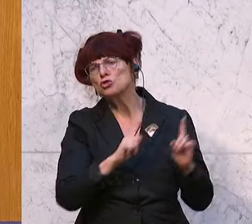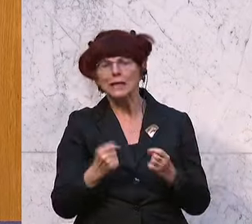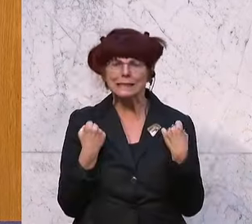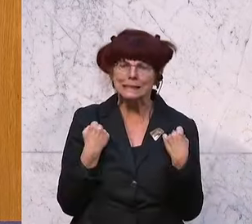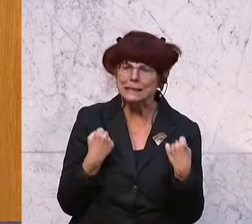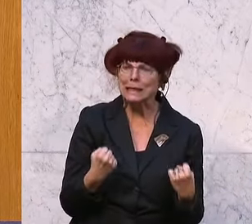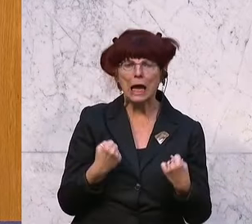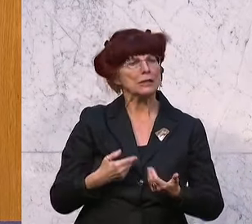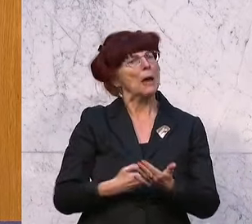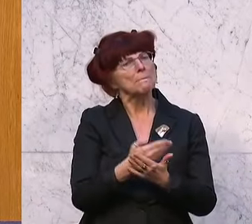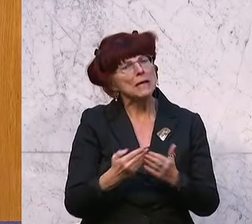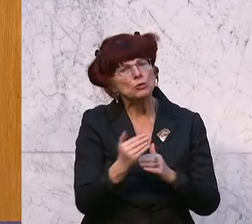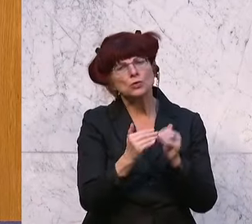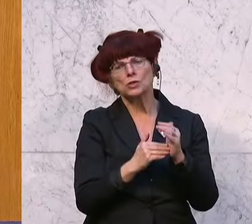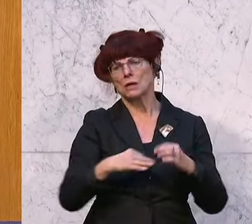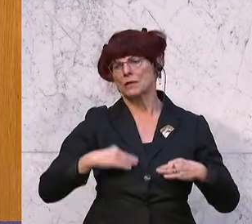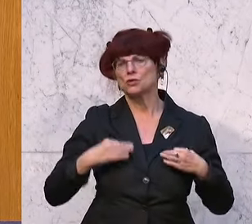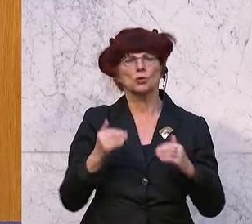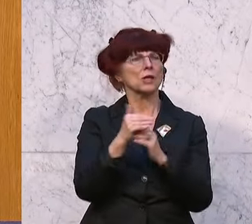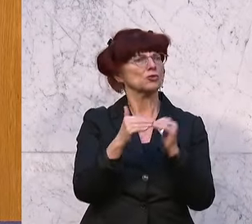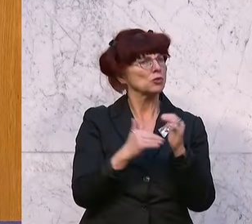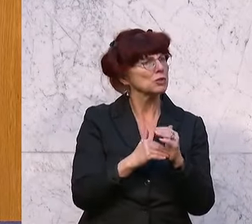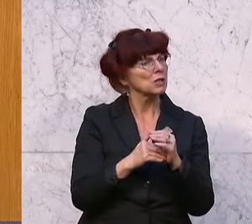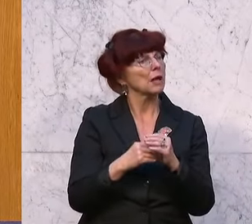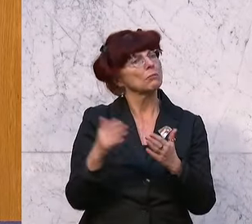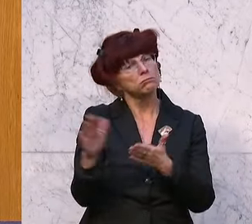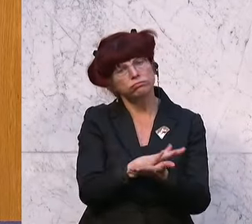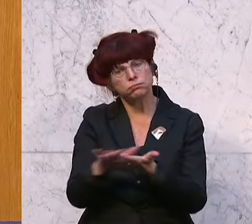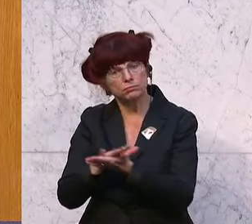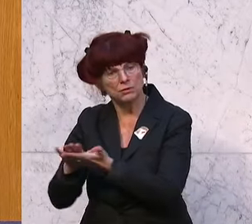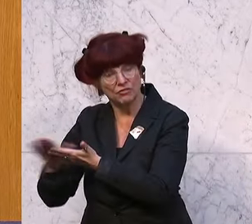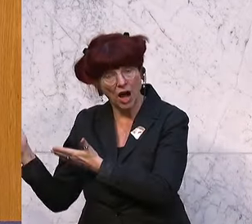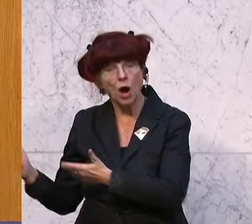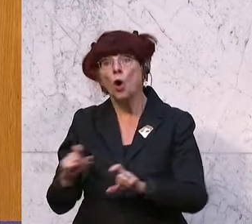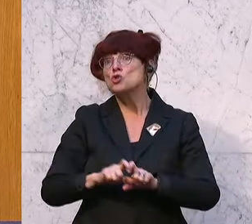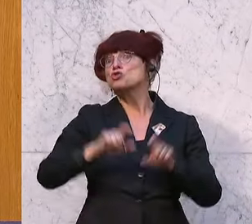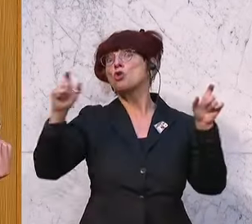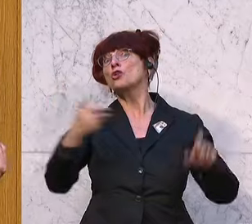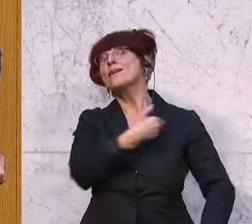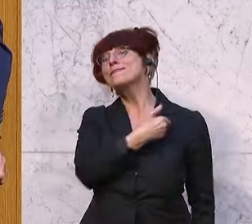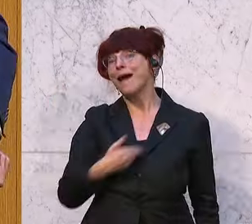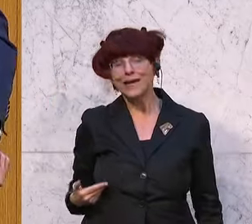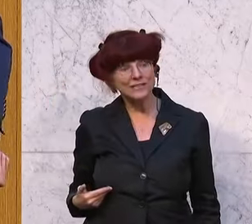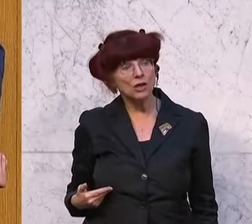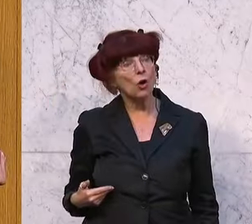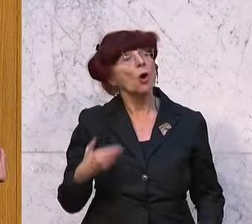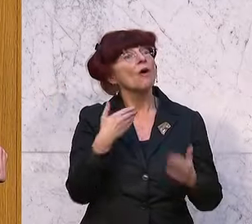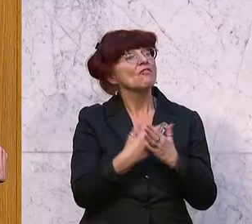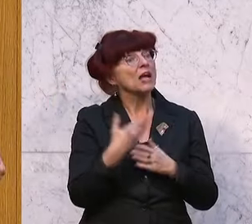Bildungs und Gesundheitssystems und der Schuldenkaiser, so viele Schulden haben wir ja noch nie gehabt, dafür mit dem